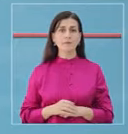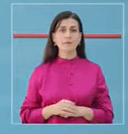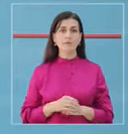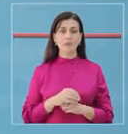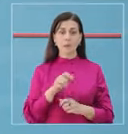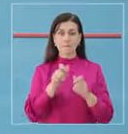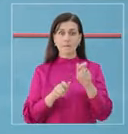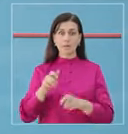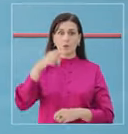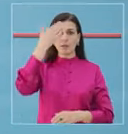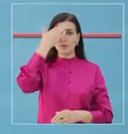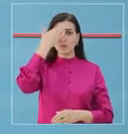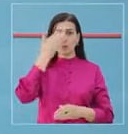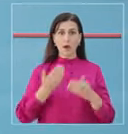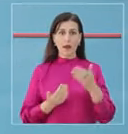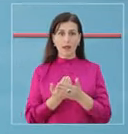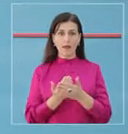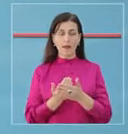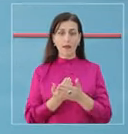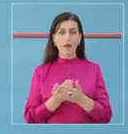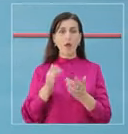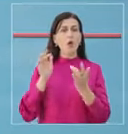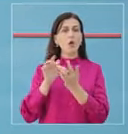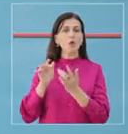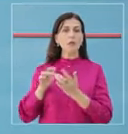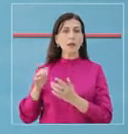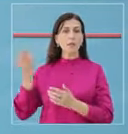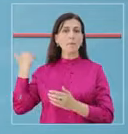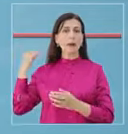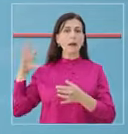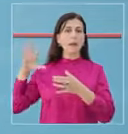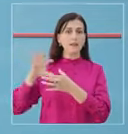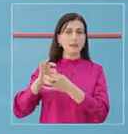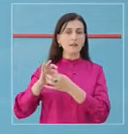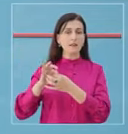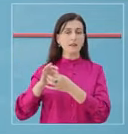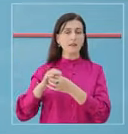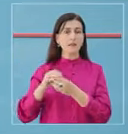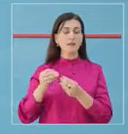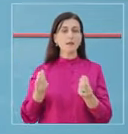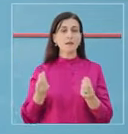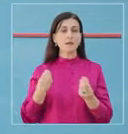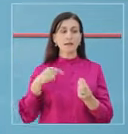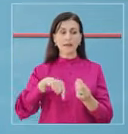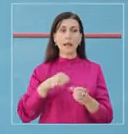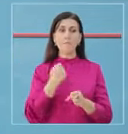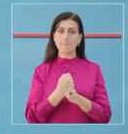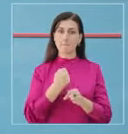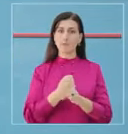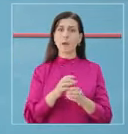Një pjesë e mire tyre janë kontakte të rasteve pozitive që të regon që gjurëmimin në Tiran